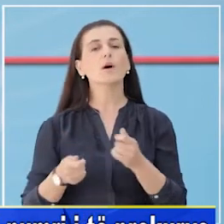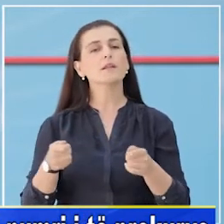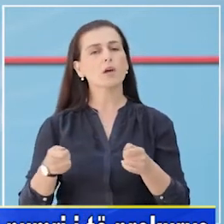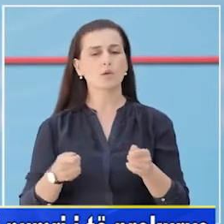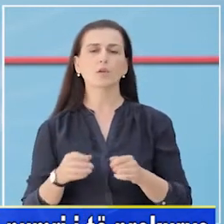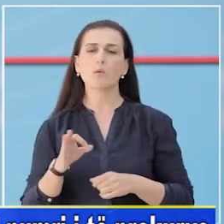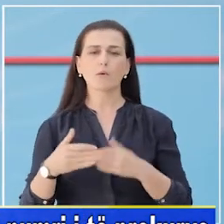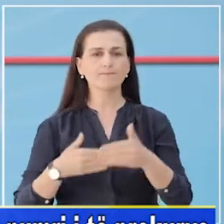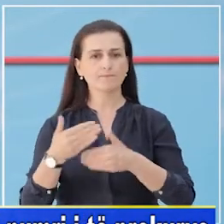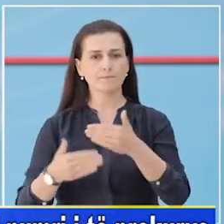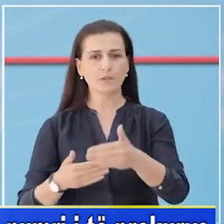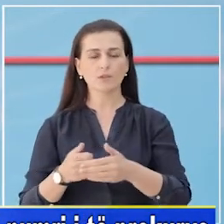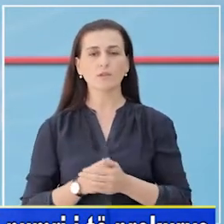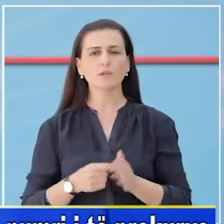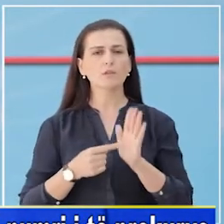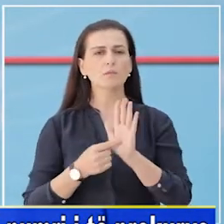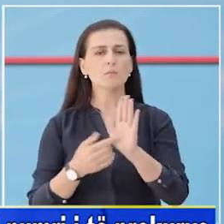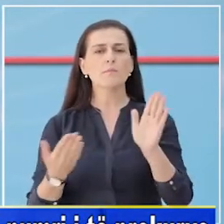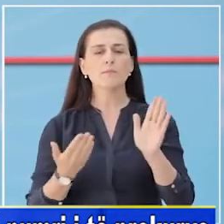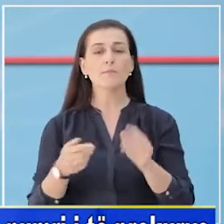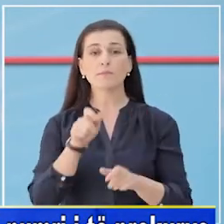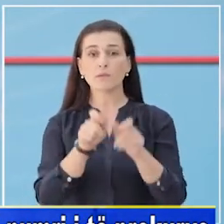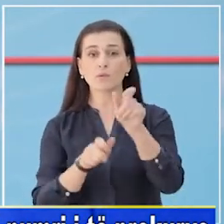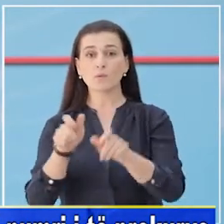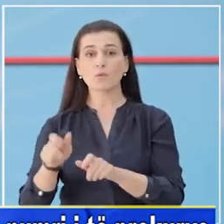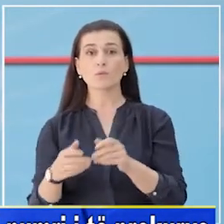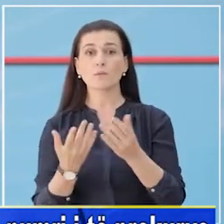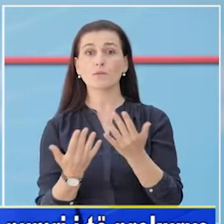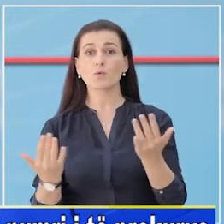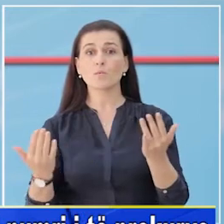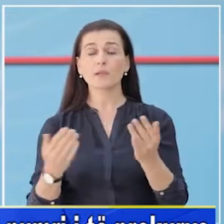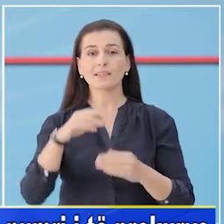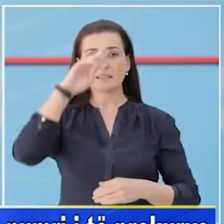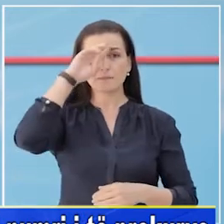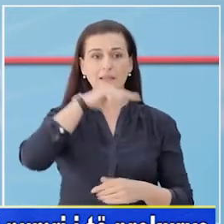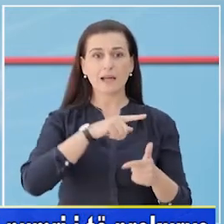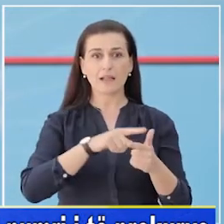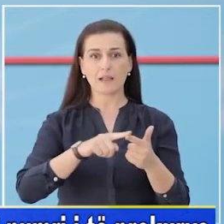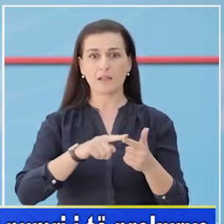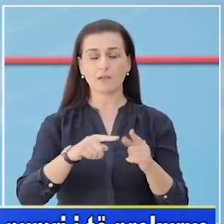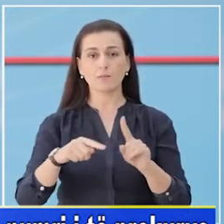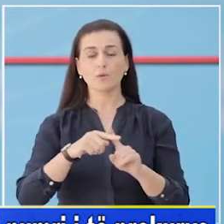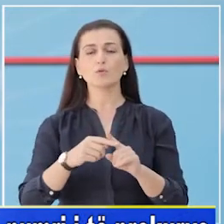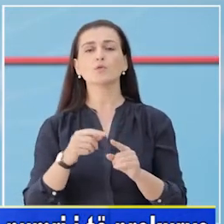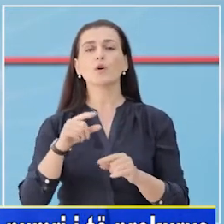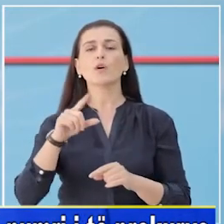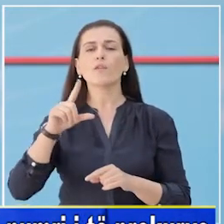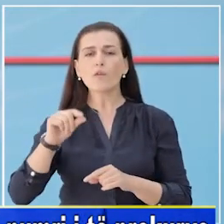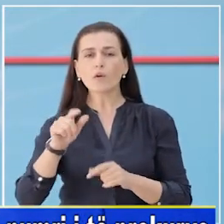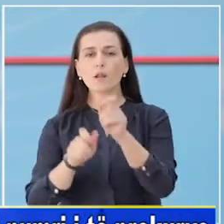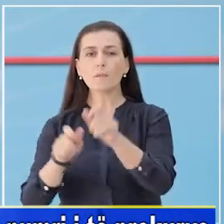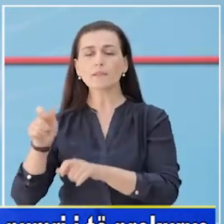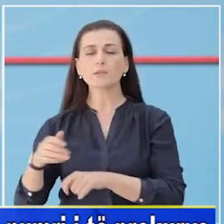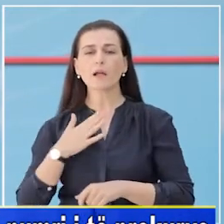vazhdon të jetë kontroluar. Tregues për këtë, janë numri që ndrushëm i shtrimeve në skitale dhe numri ullët i